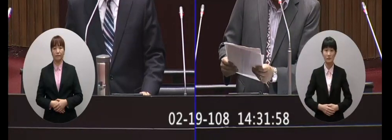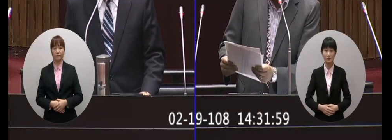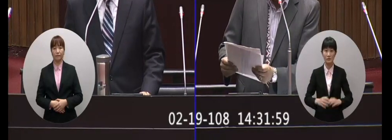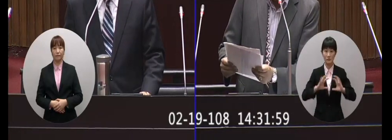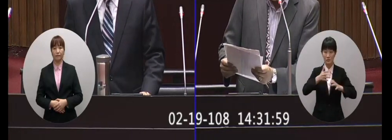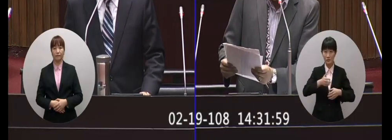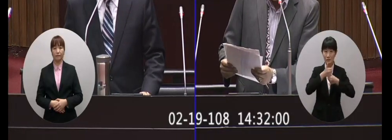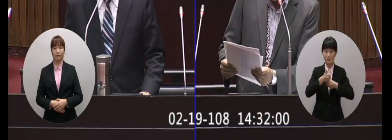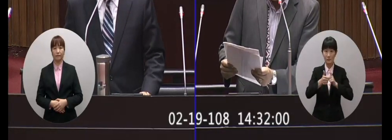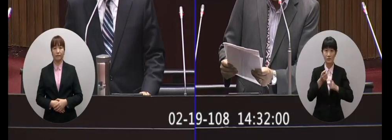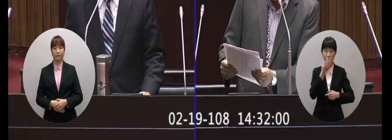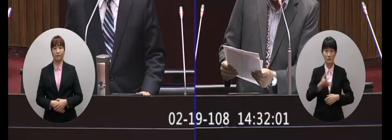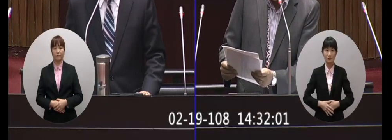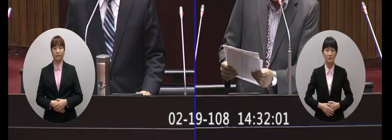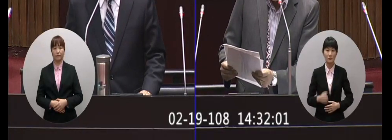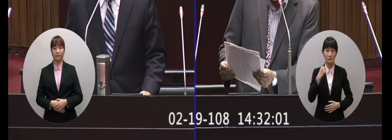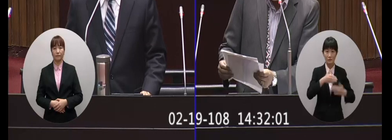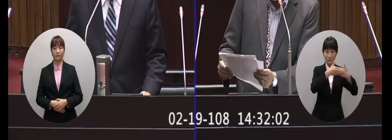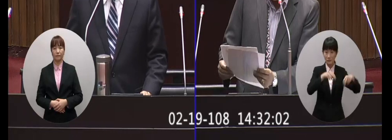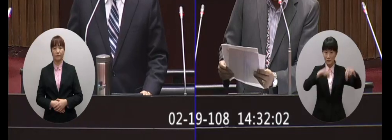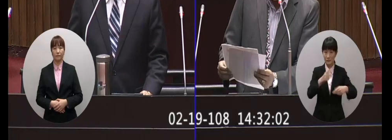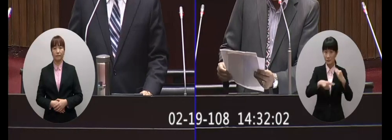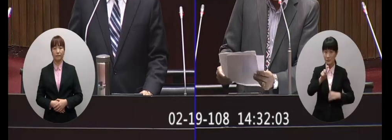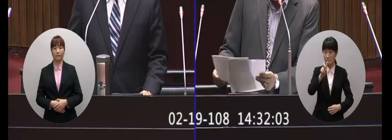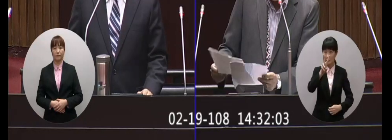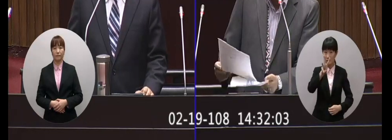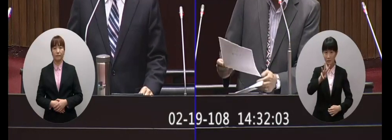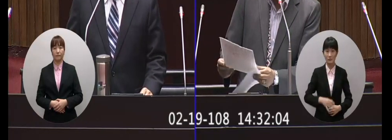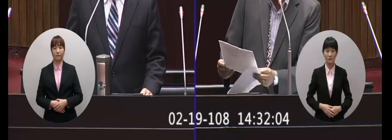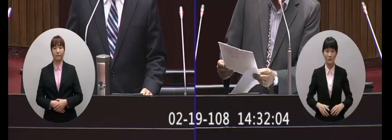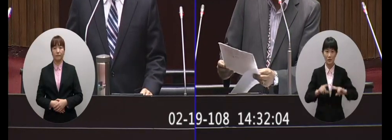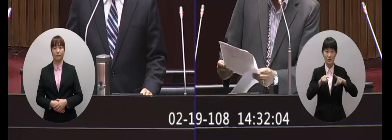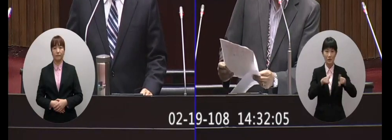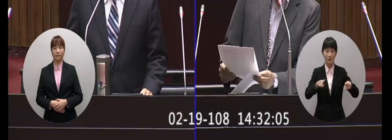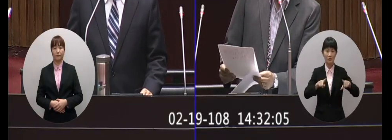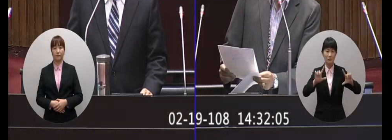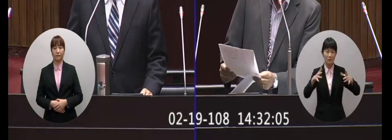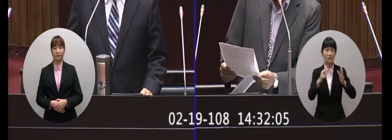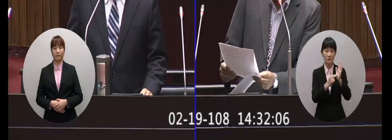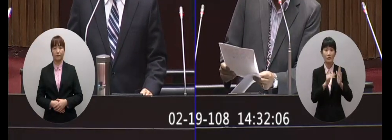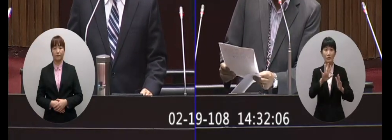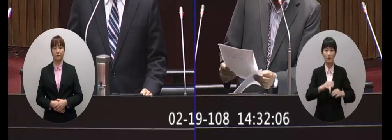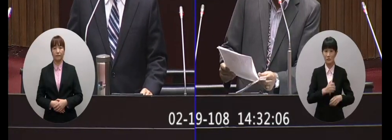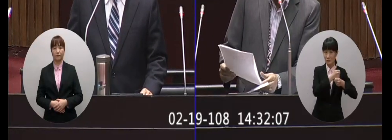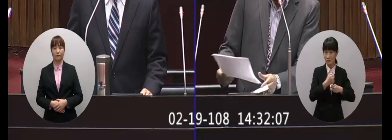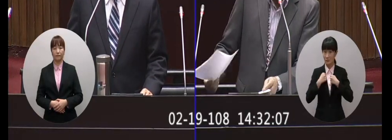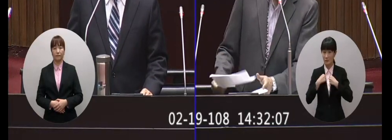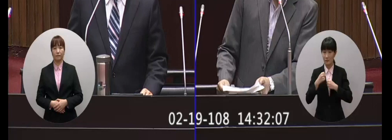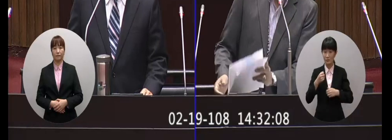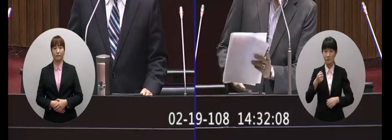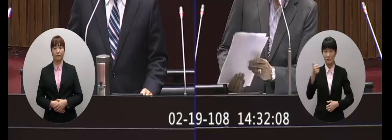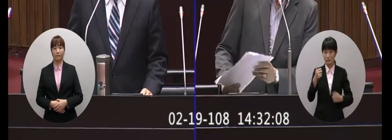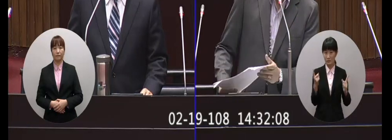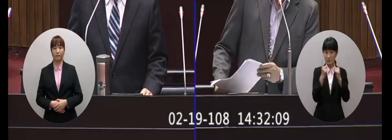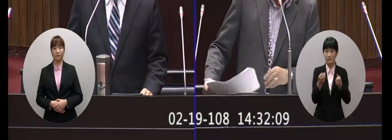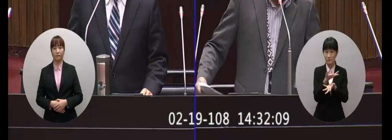馬英九說以中國大陸簽的23個協議每一個都是廣義的和平協議馬錫會就是另一種形式的